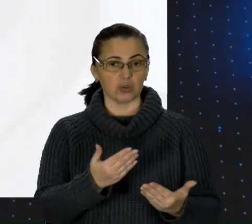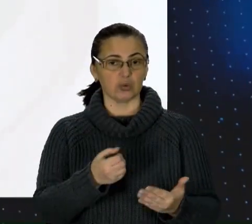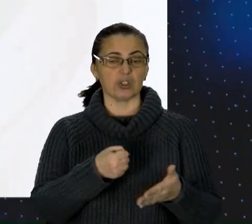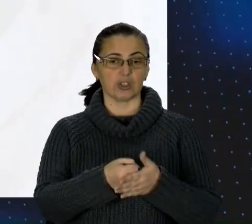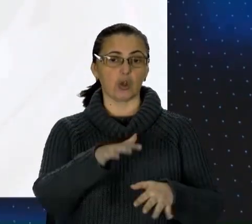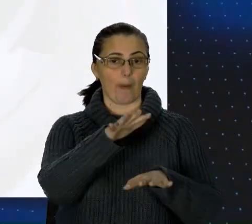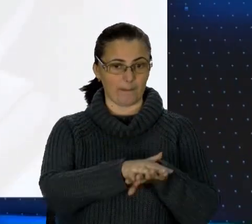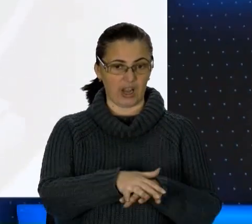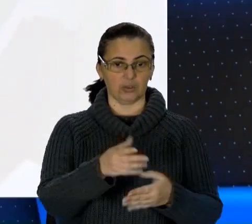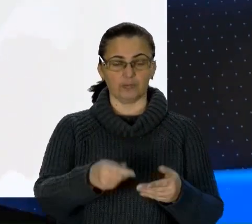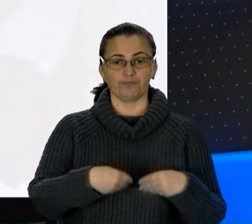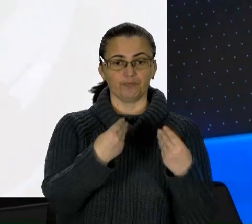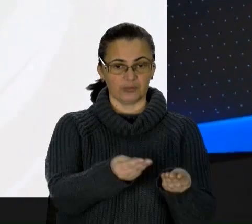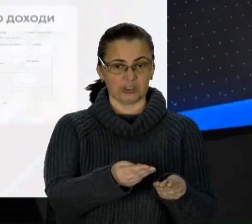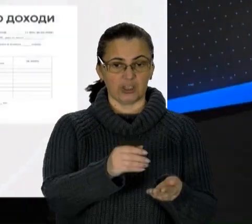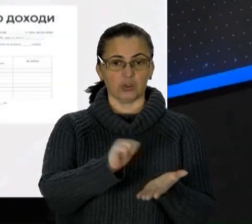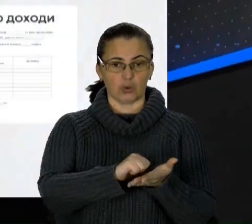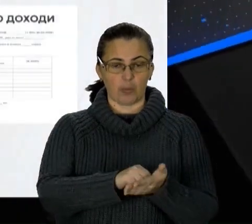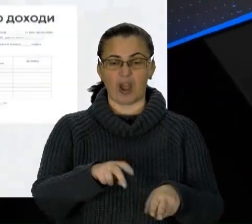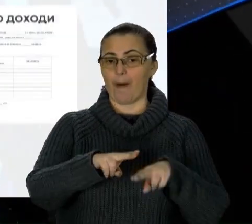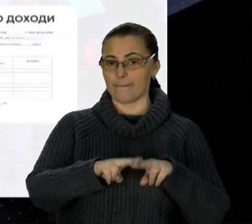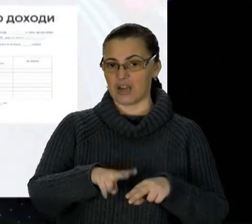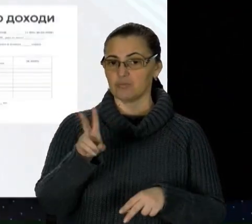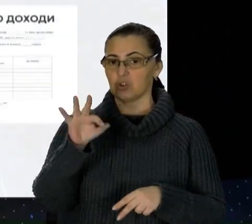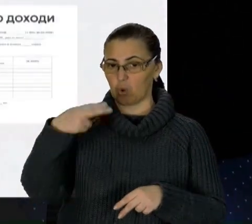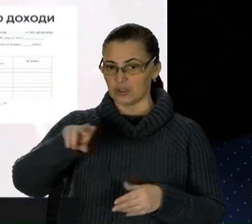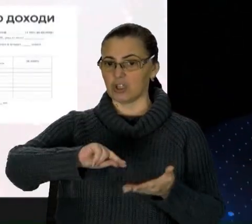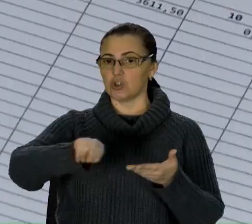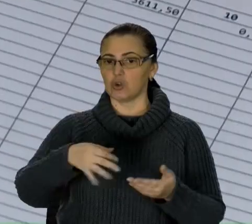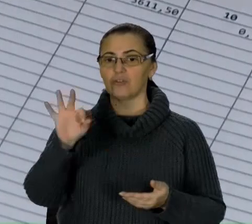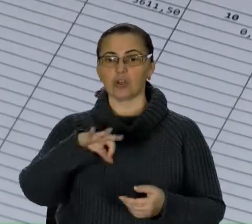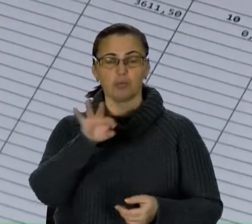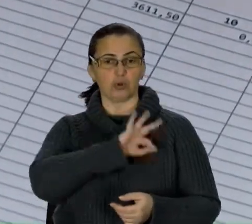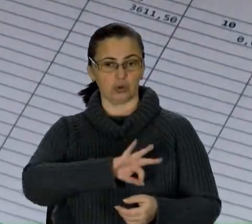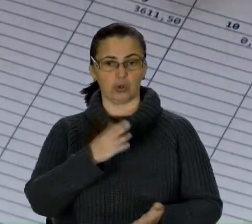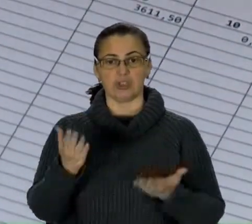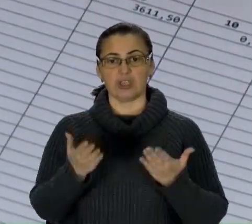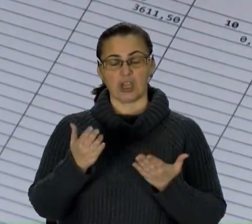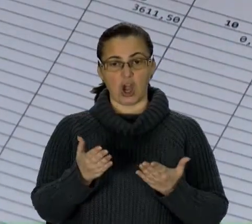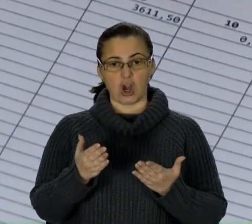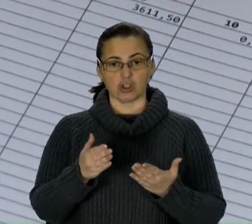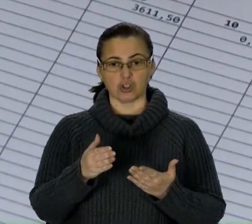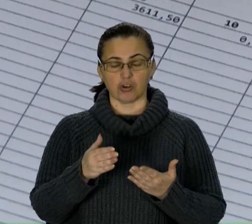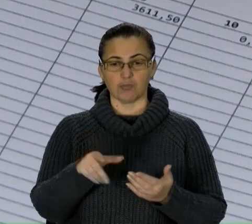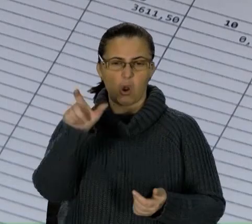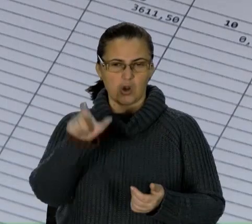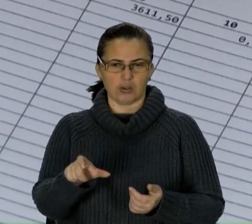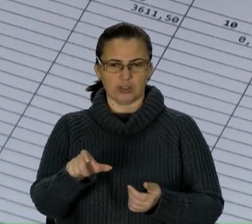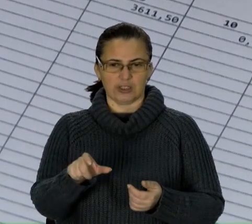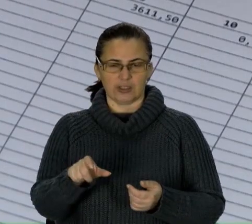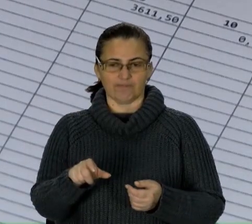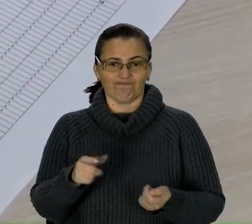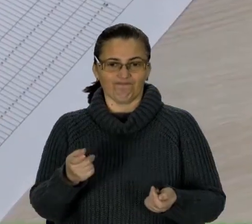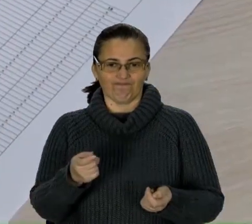банків. Надати документи – це паспорт, ідентифікаційний код та довідку про доходи. Якщо ж позичальник протермінує виплату, відсоткова